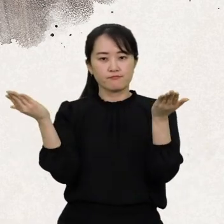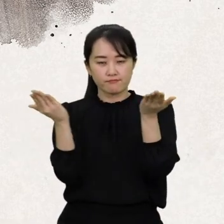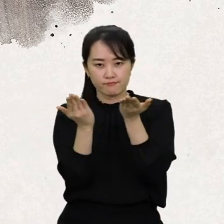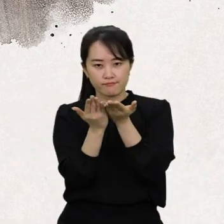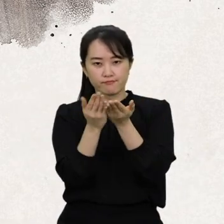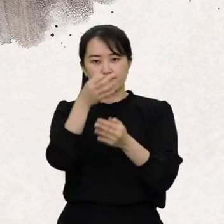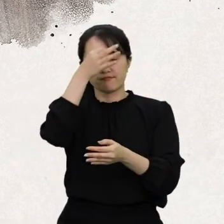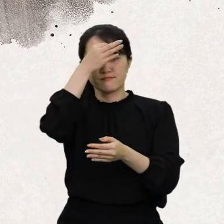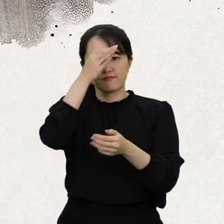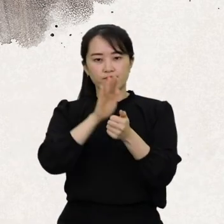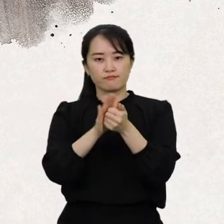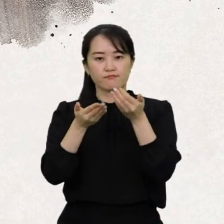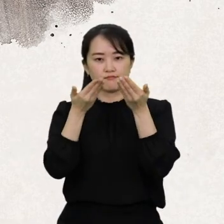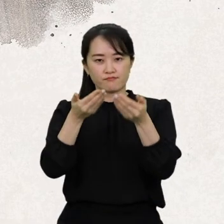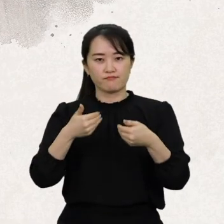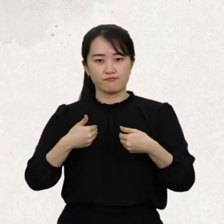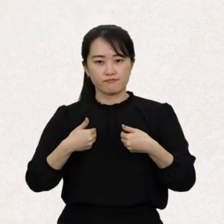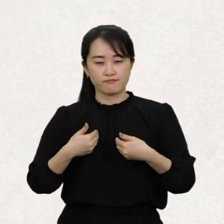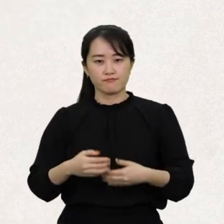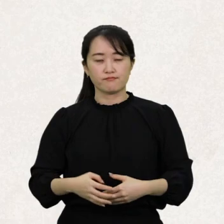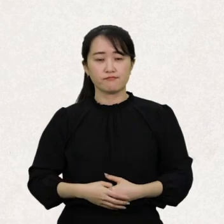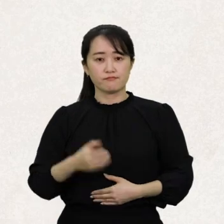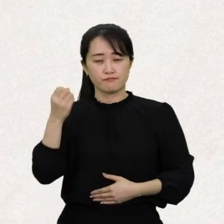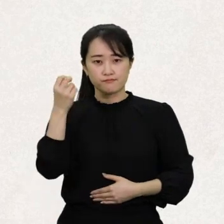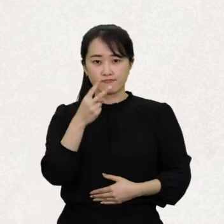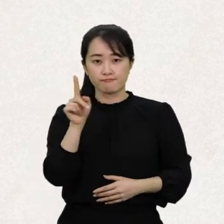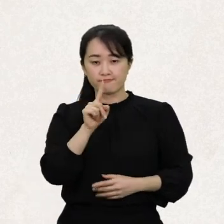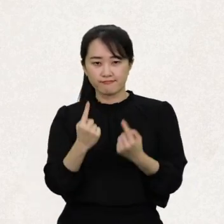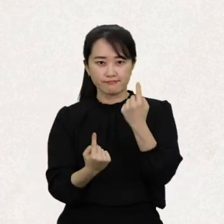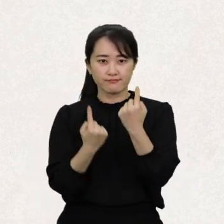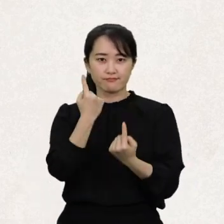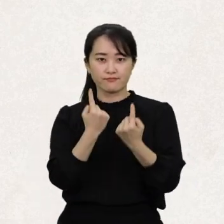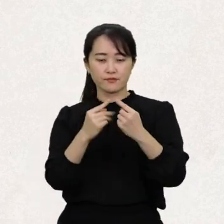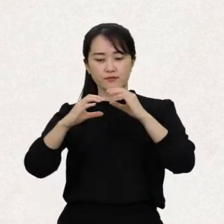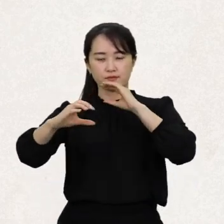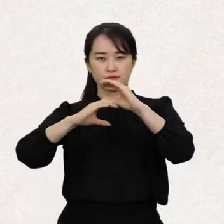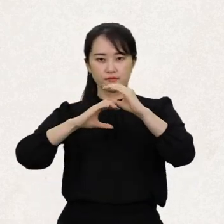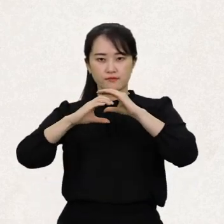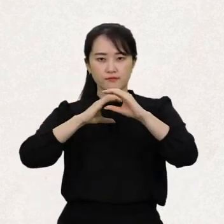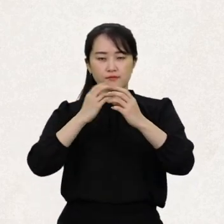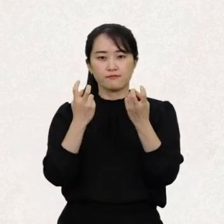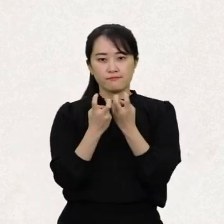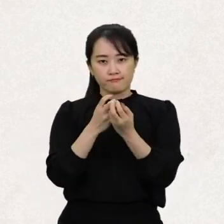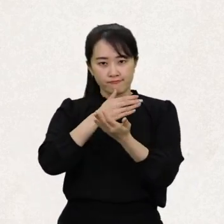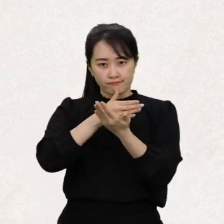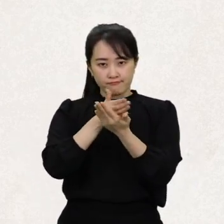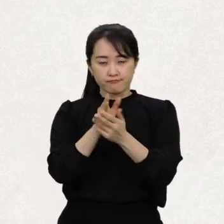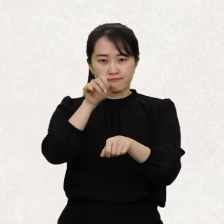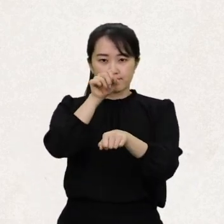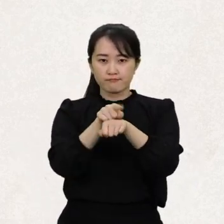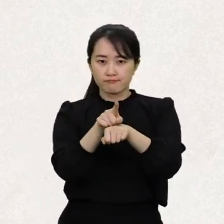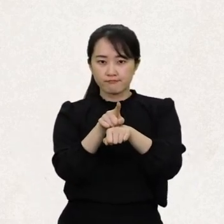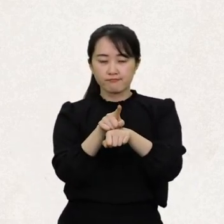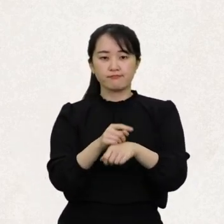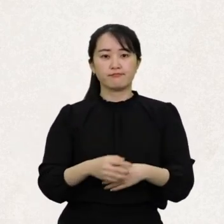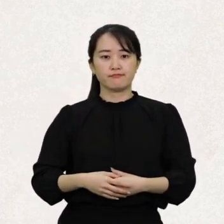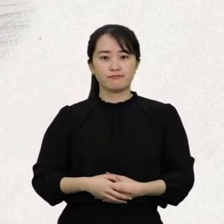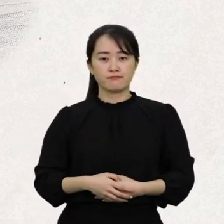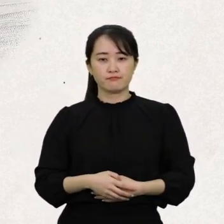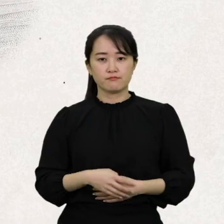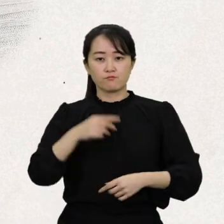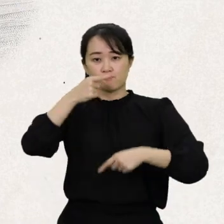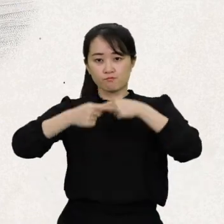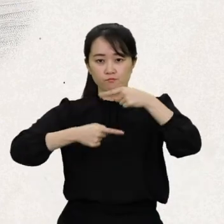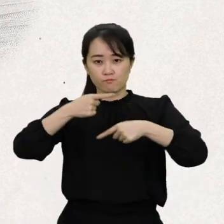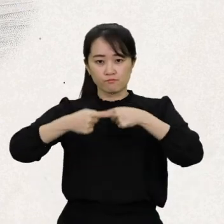제공이 필요하겠죠. 그리고 무엇보다 의사소통 수단의 다양성, 즉 점자나